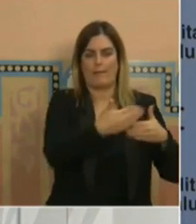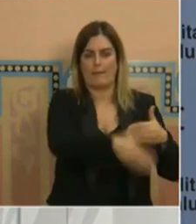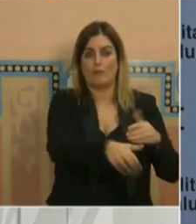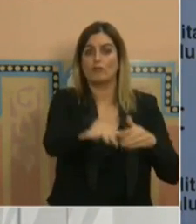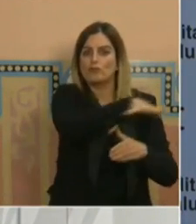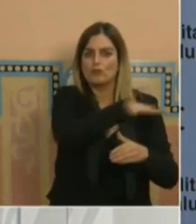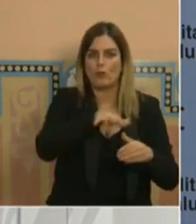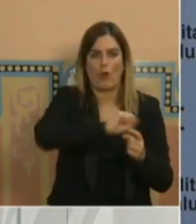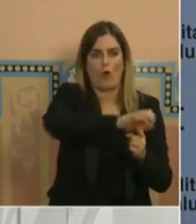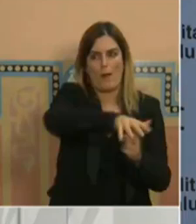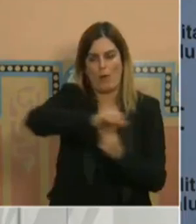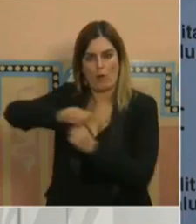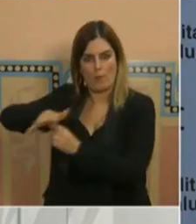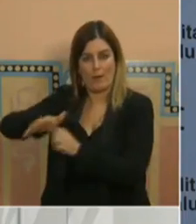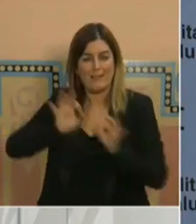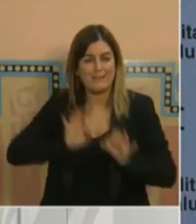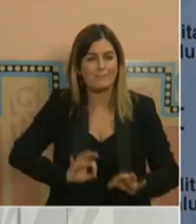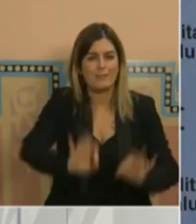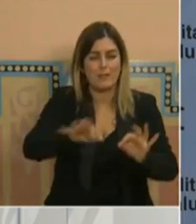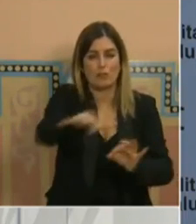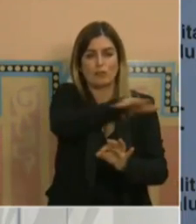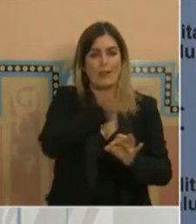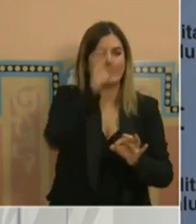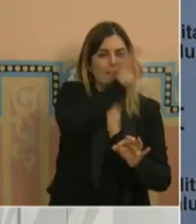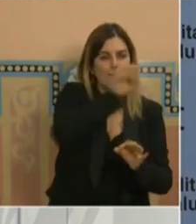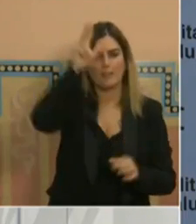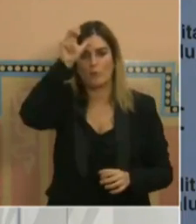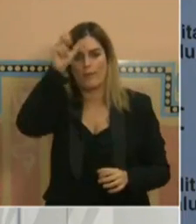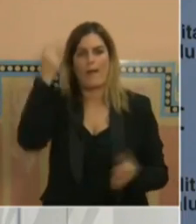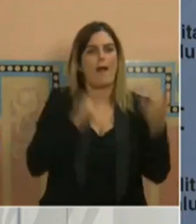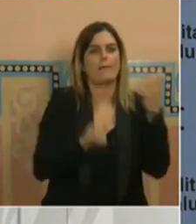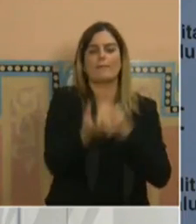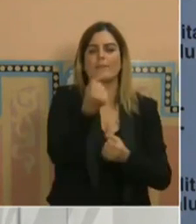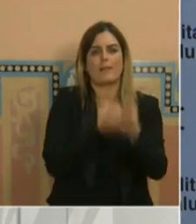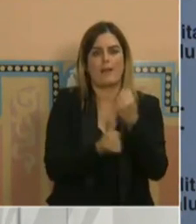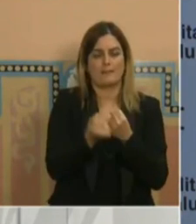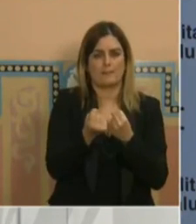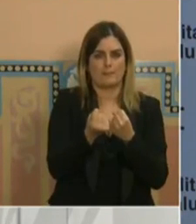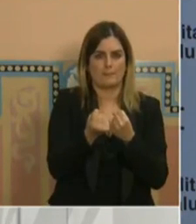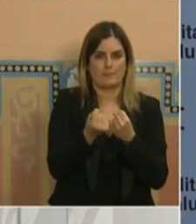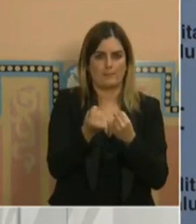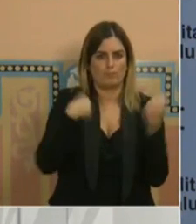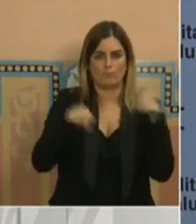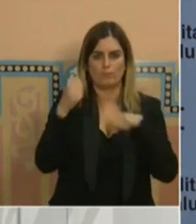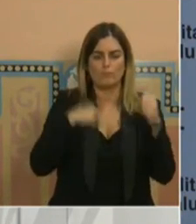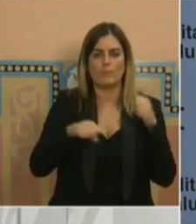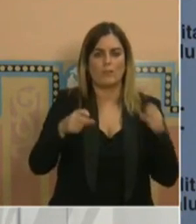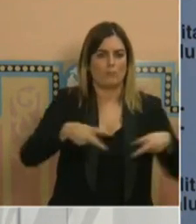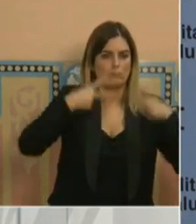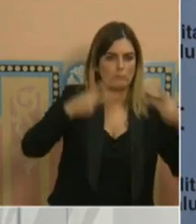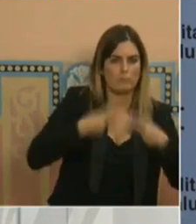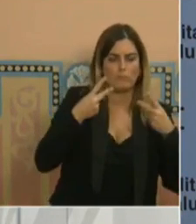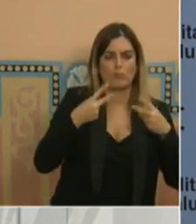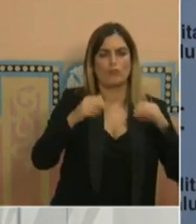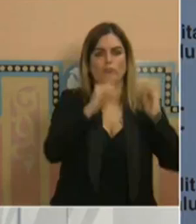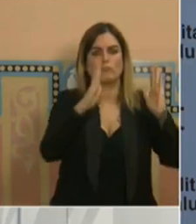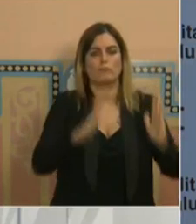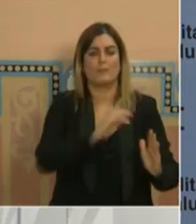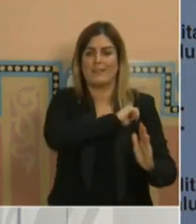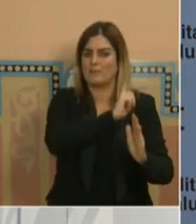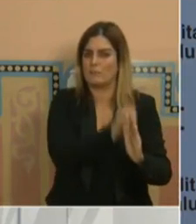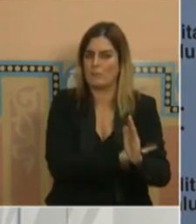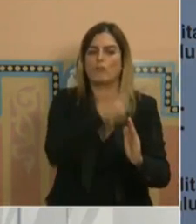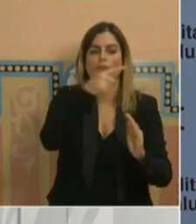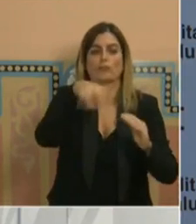'aquestes comarques, en concret amb tancament d'activitats econòmiques, com la restauració, les instal·lacions esportives en